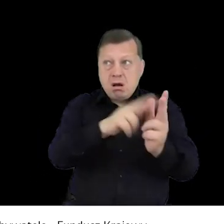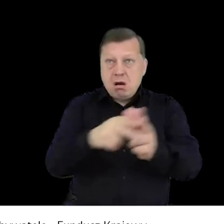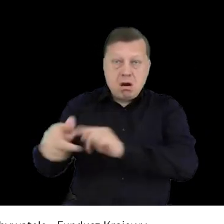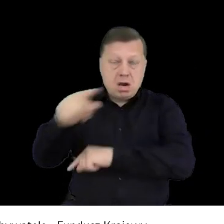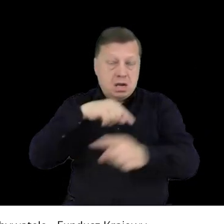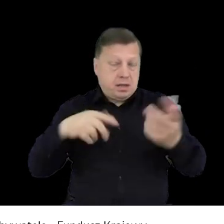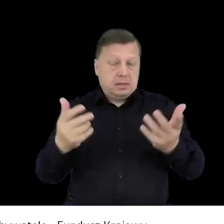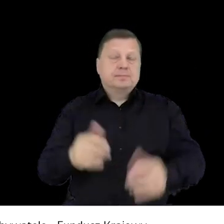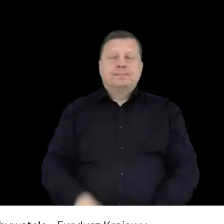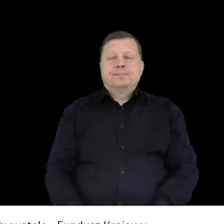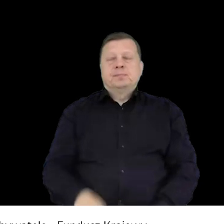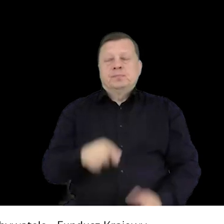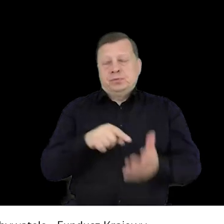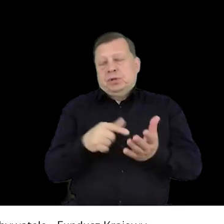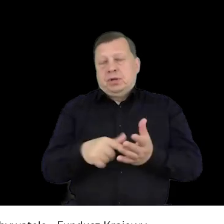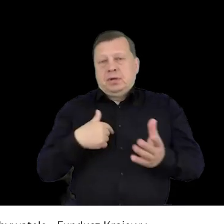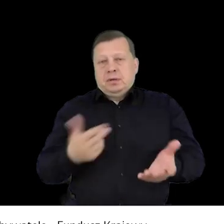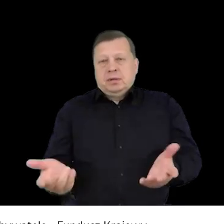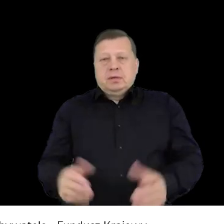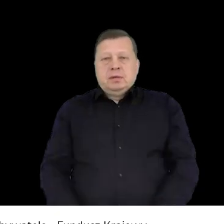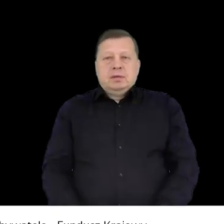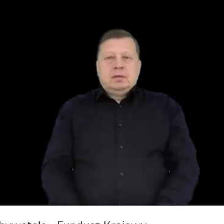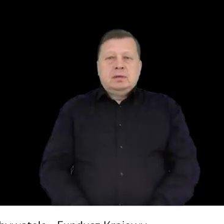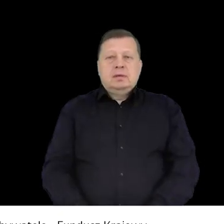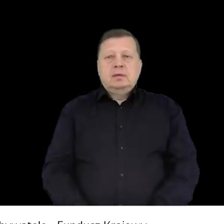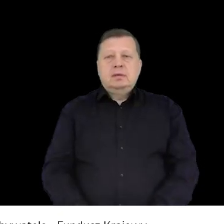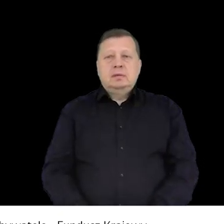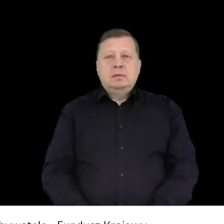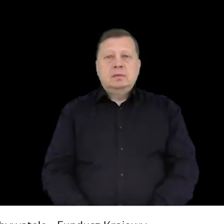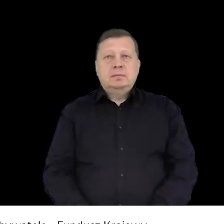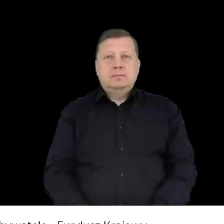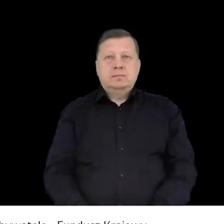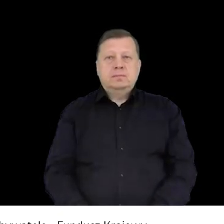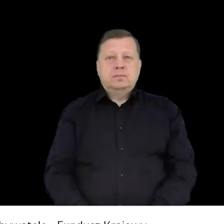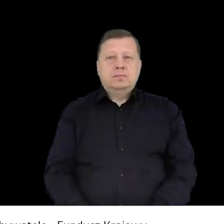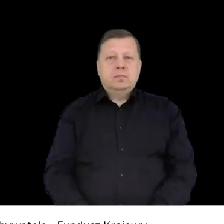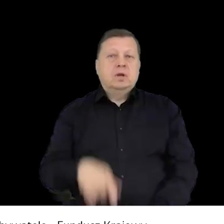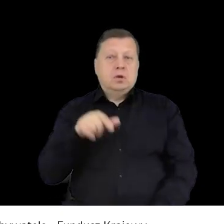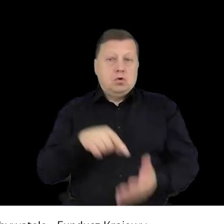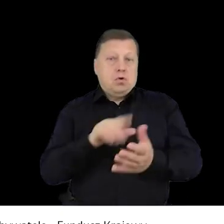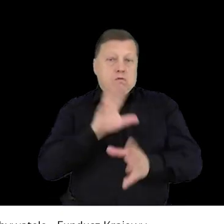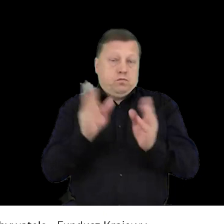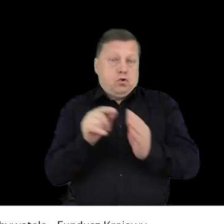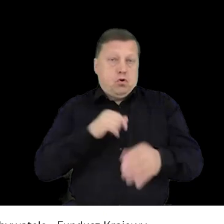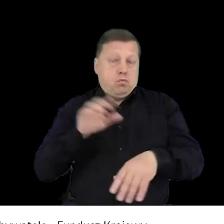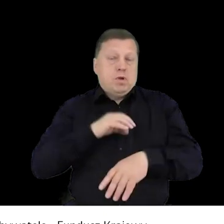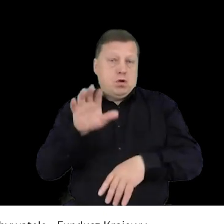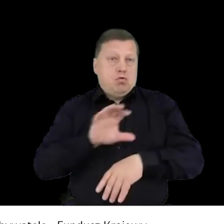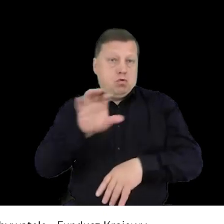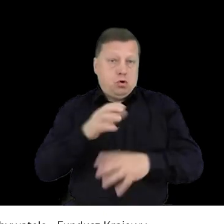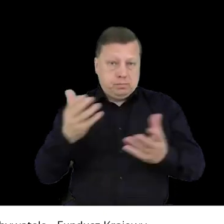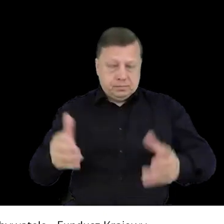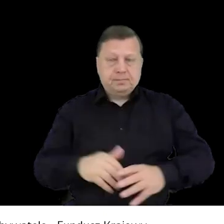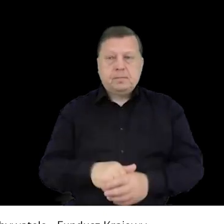czy nie i tak dalej. Tak w dużym skutu o całym projekcie obserwacji i to jest